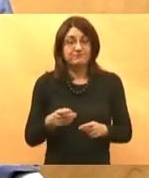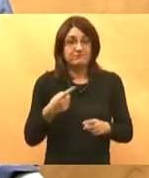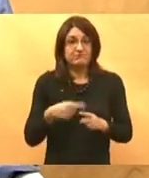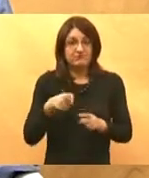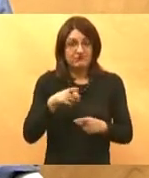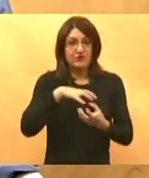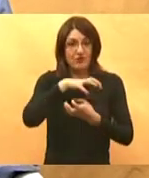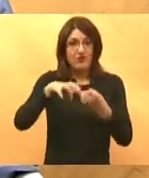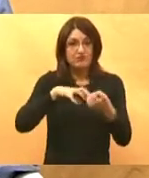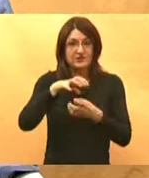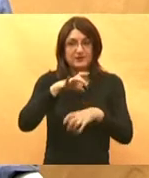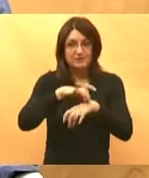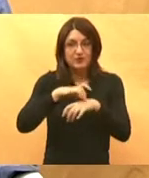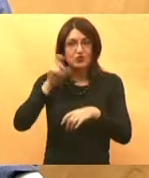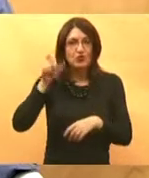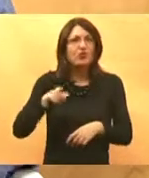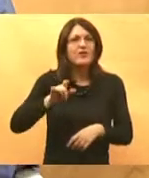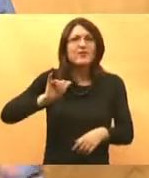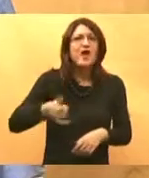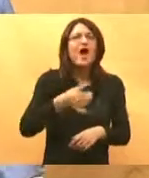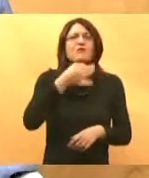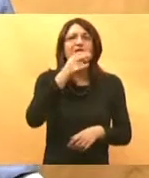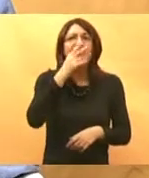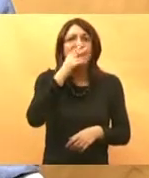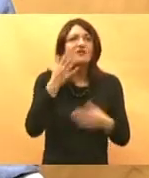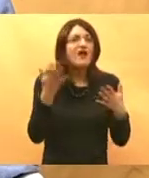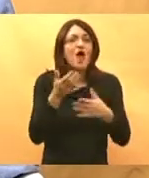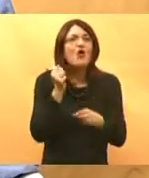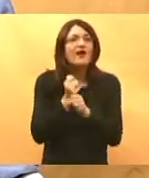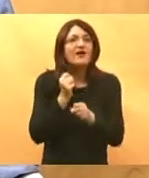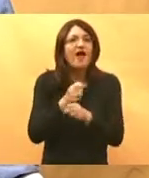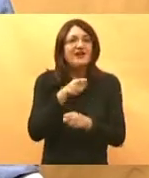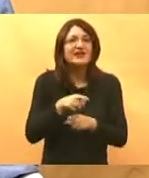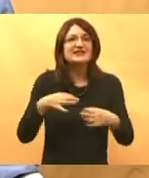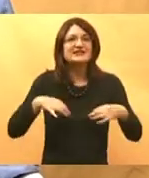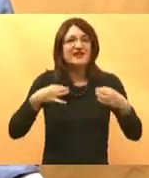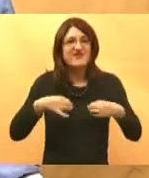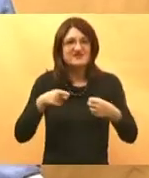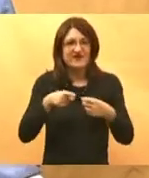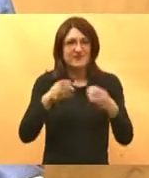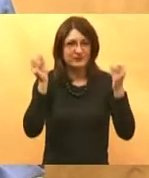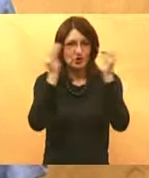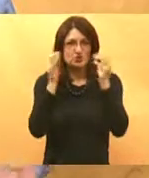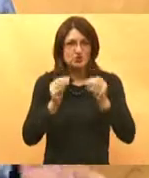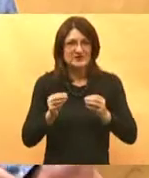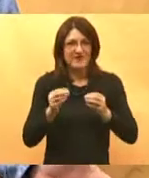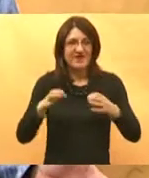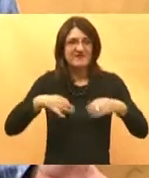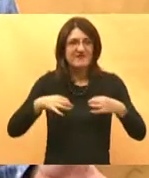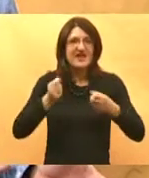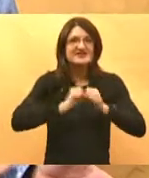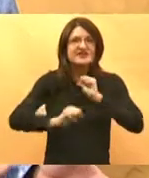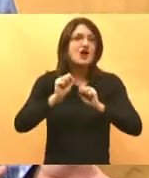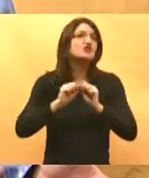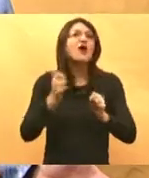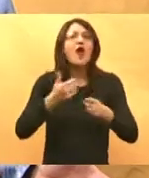da obiteljski lječnici stvarno najbolje vide kako funkcionira u globalu sustav zdravstvene zaštite i kako se on odnosi prema samom